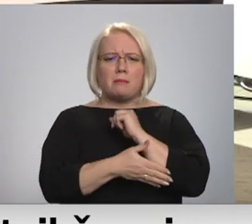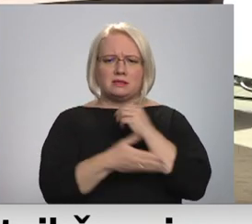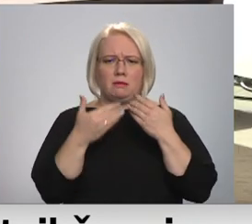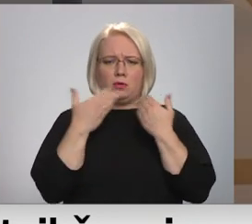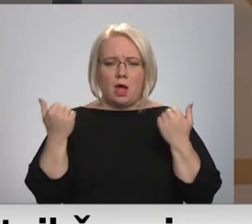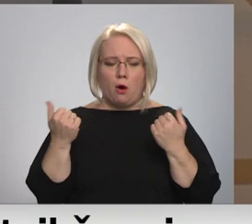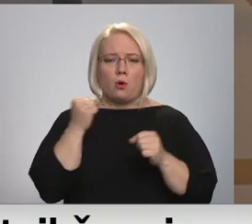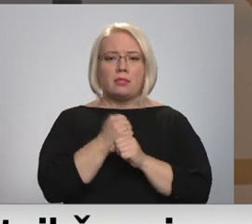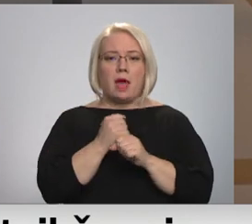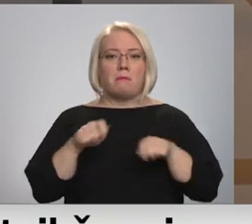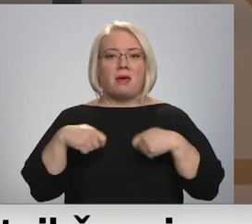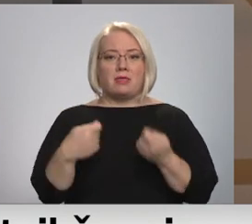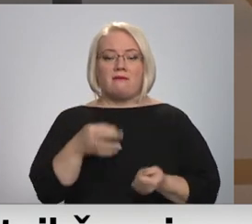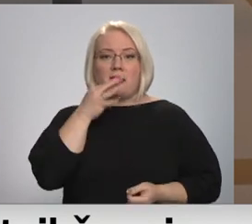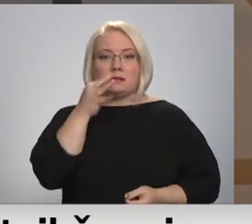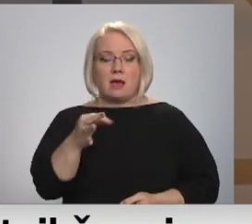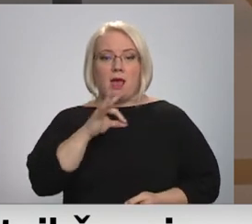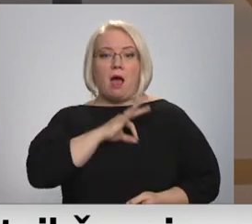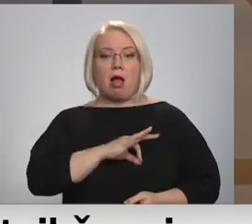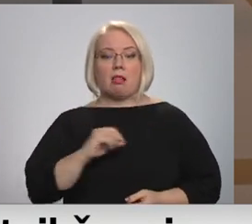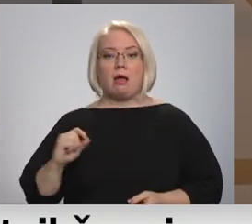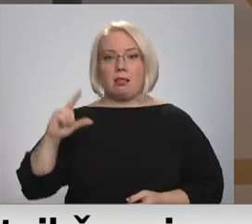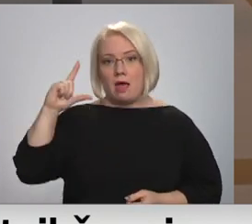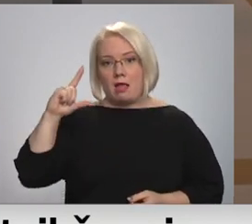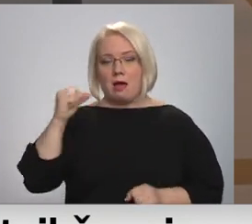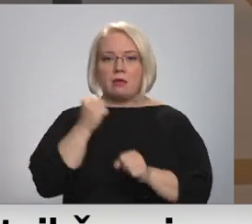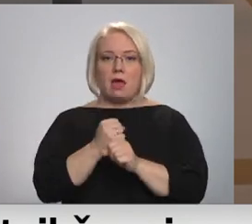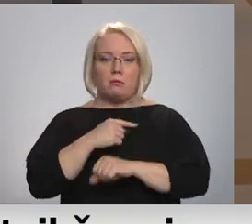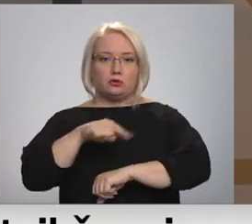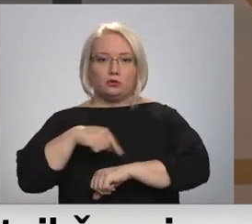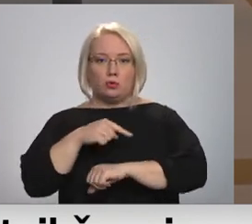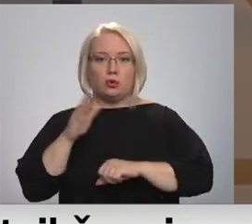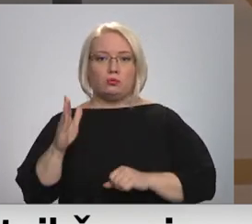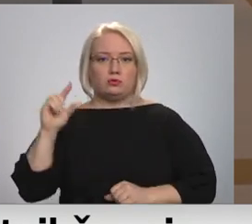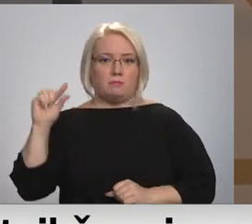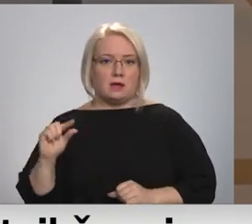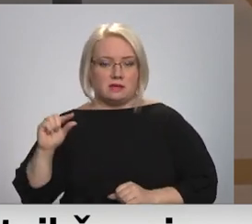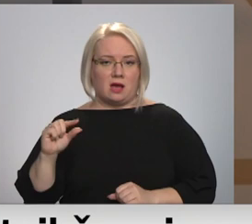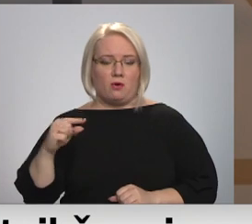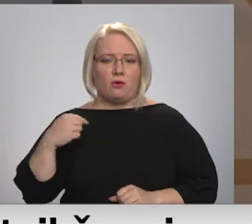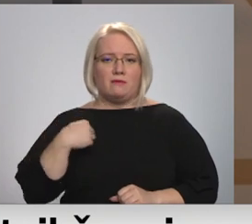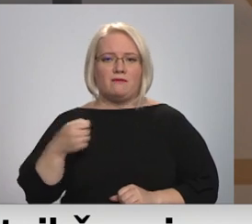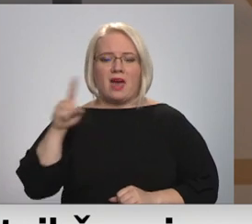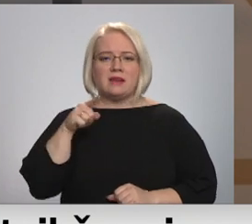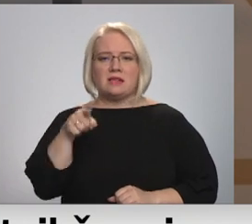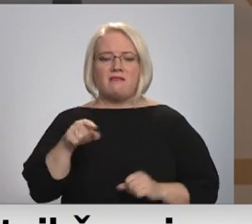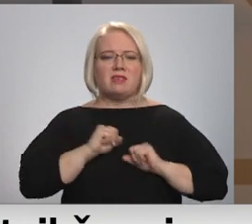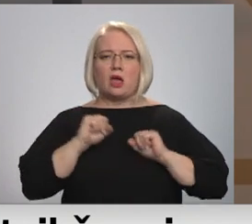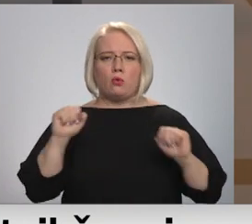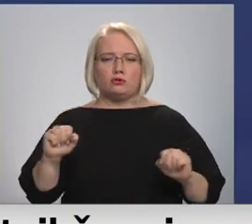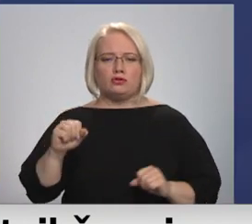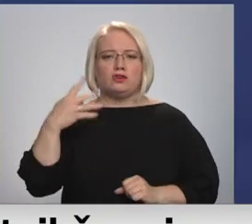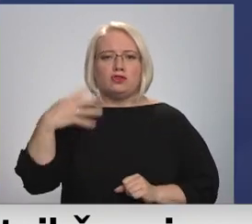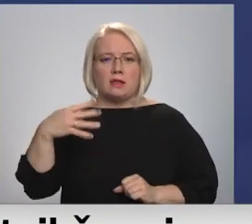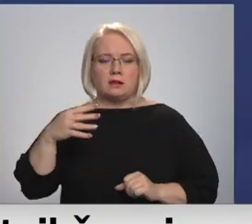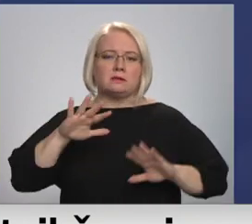jo darba devējs saka, ja tā alga ir lielāka, tad darba stundas būs mazākas. Un es vairs tevi nenodrošināšu 40, bet tikai